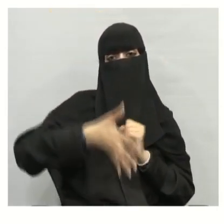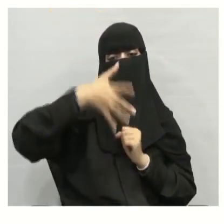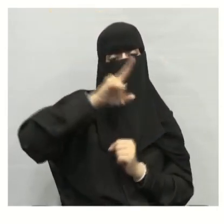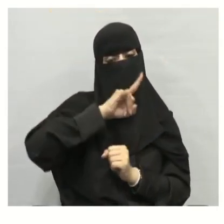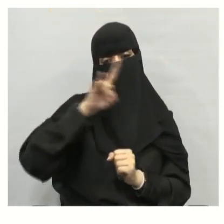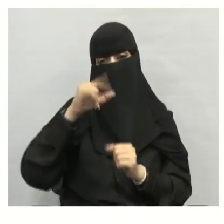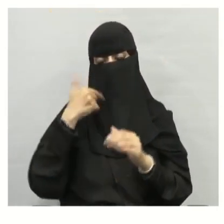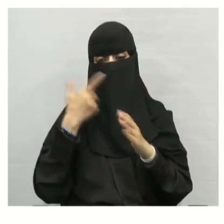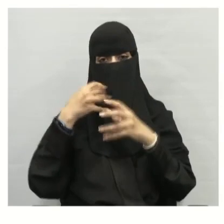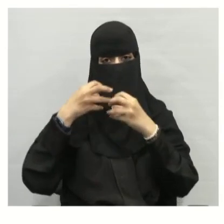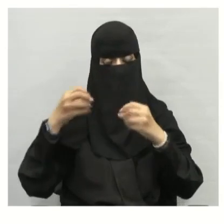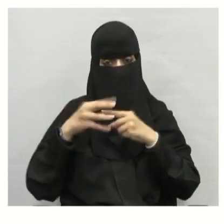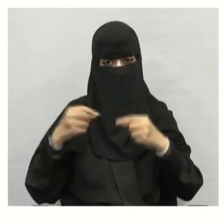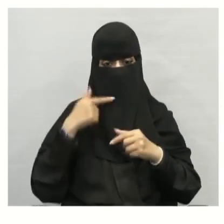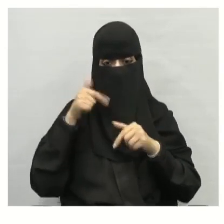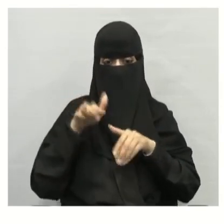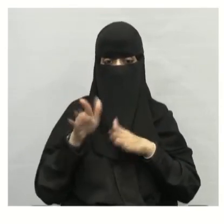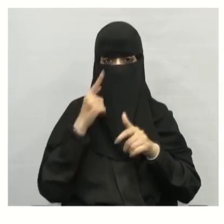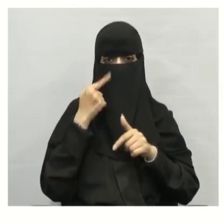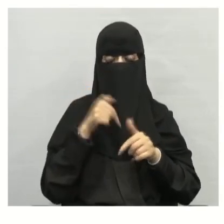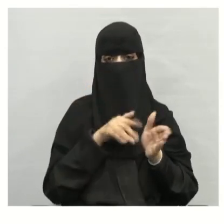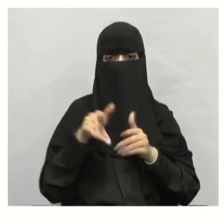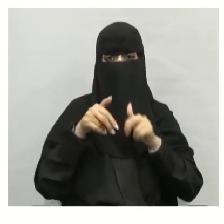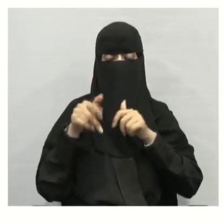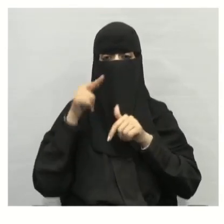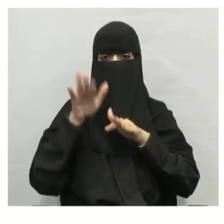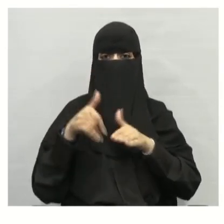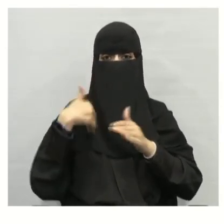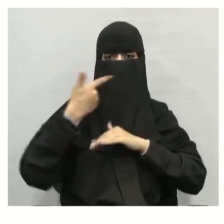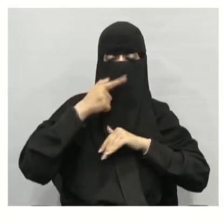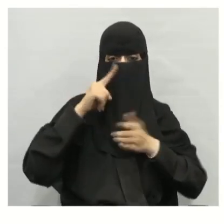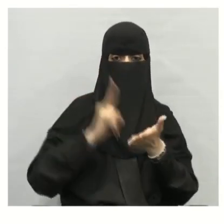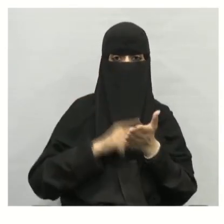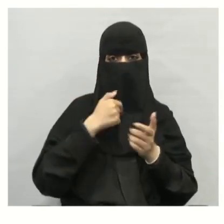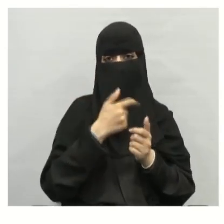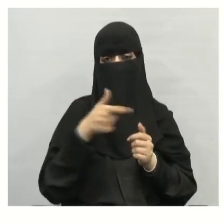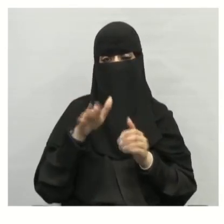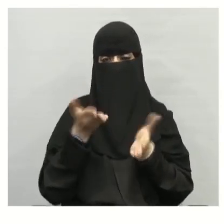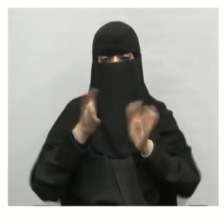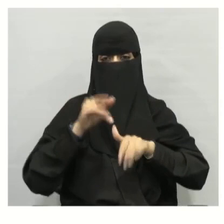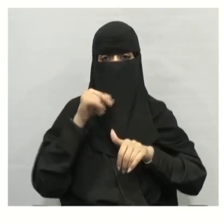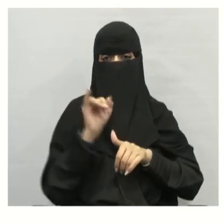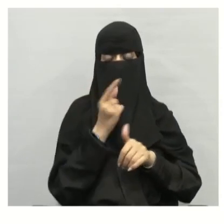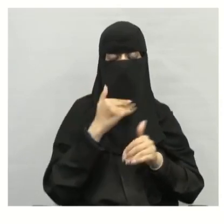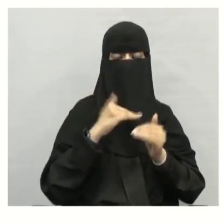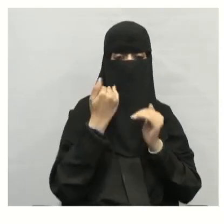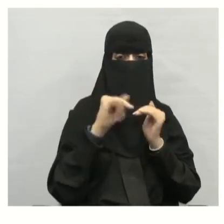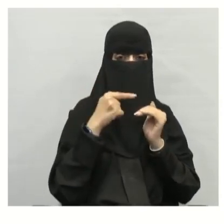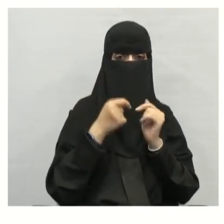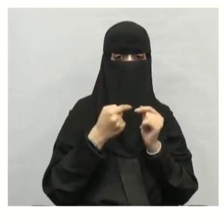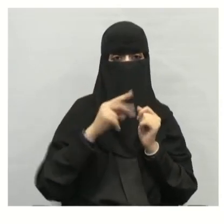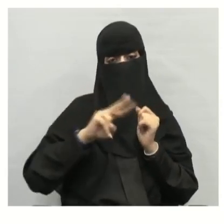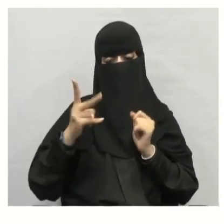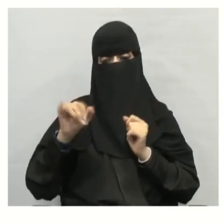إذا فقدناها يعني فقدان الحياة البرية حيث أن أكثر من نصف نوع من النباتات تعيش في